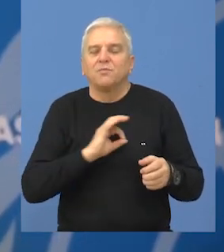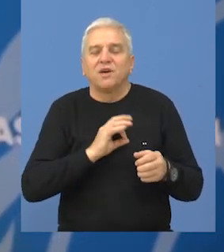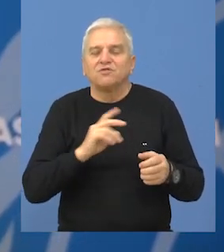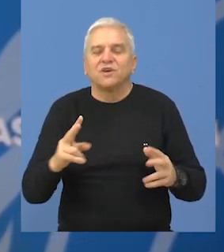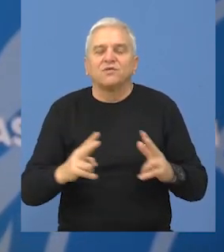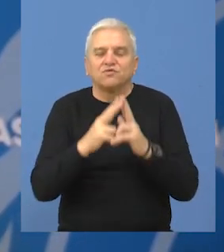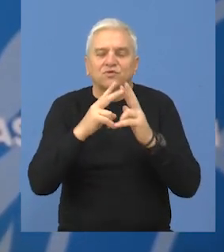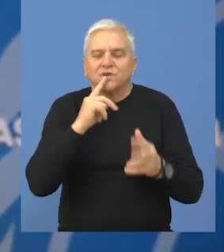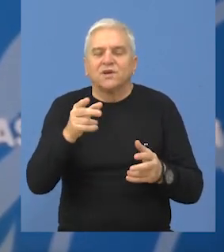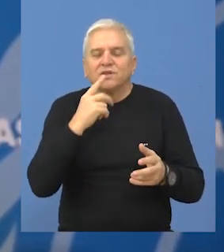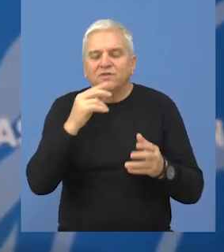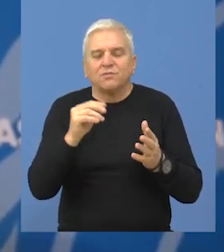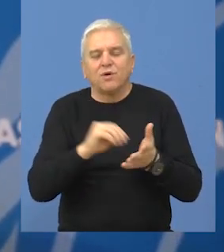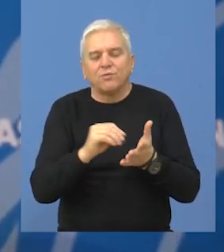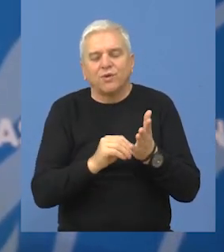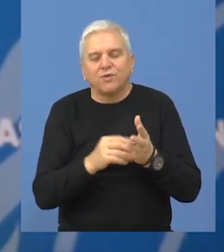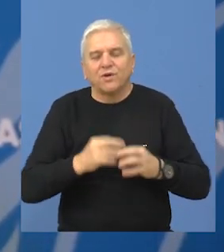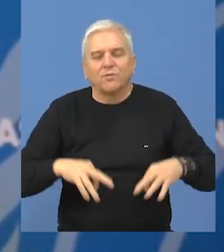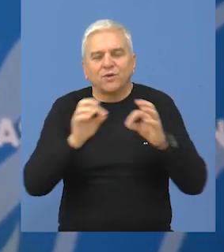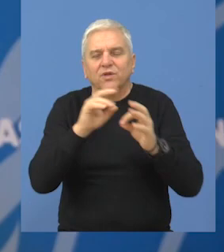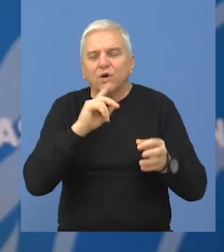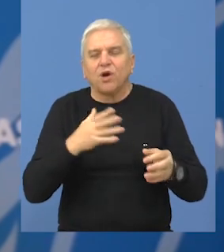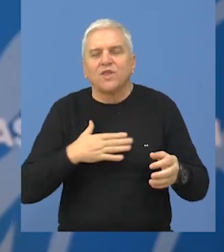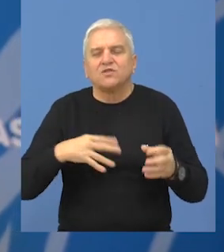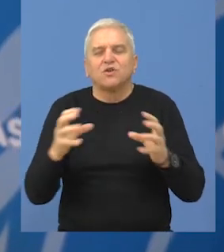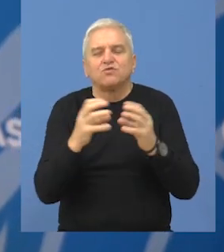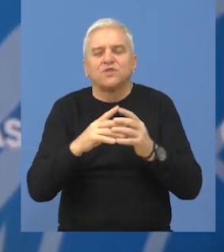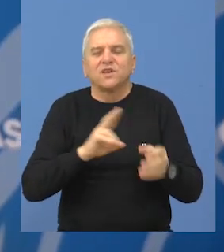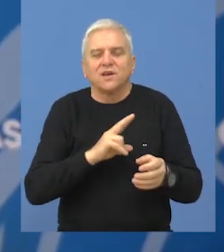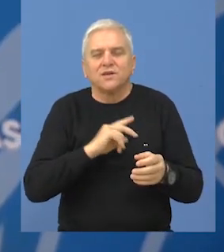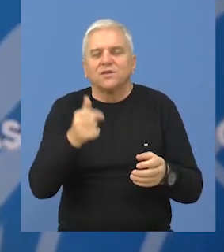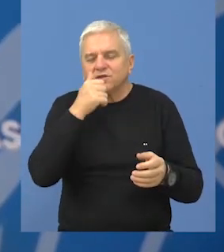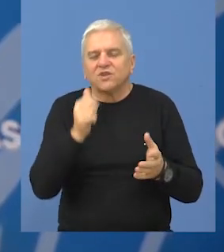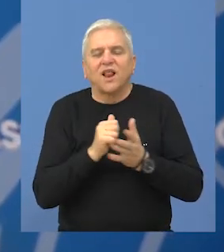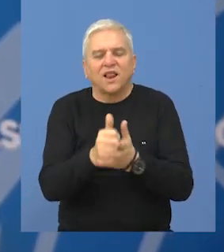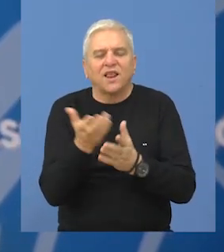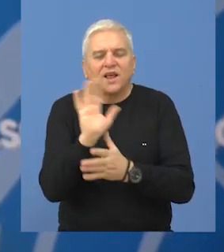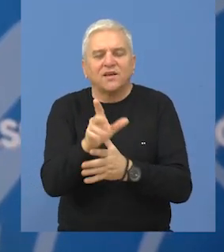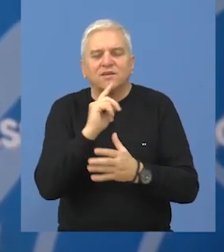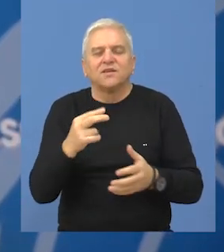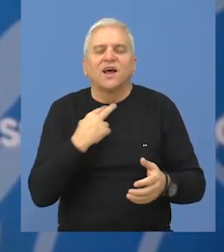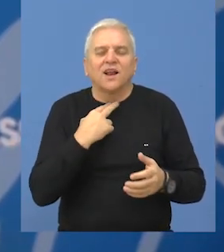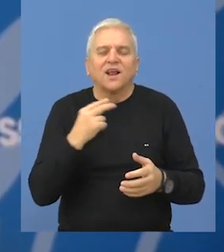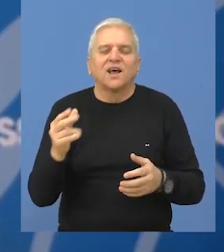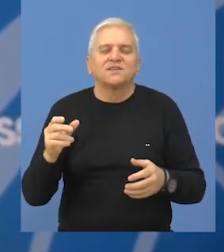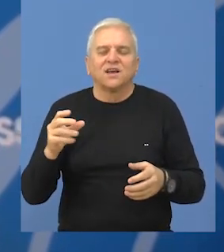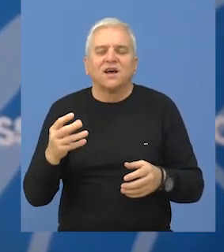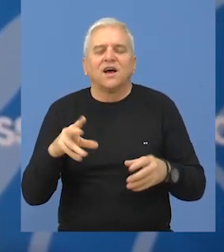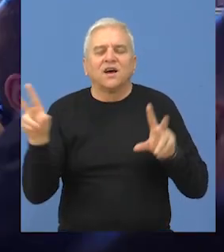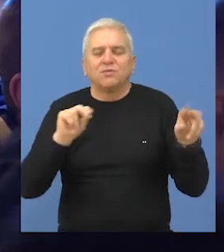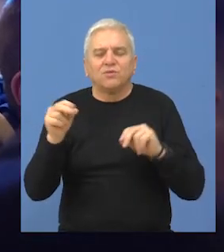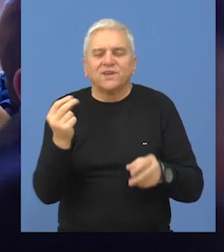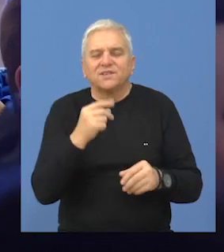sučavaju, ali zaista predstavimo programe koje naše udruženje imaju. I opšte šta znači biti omladinski delegat, šta znači biti glas Mladih Republike